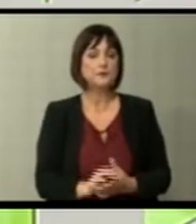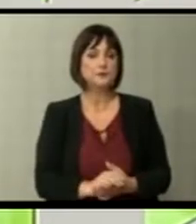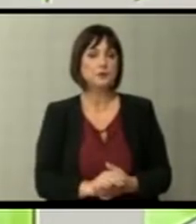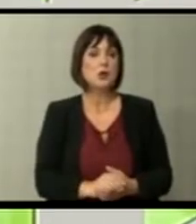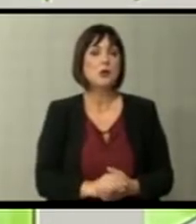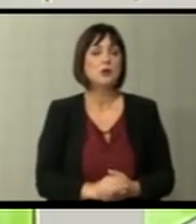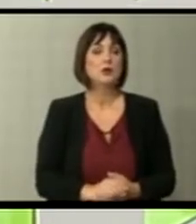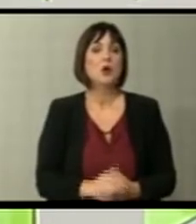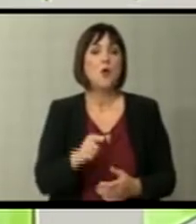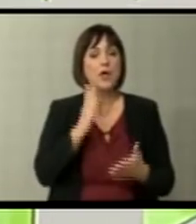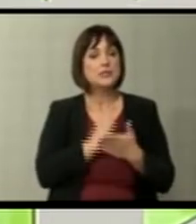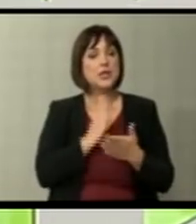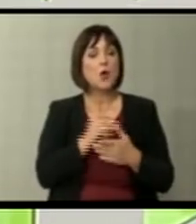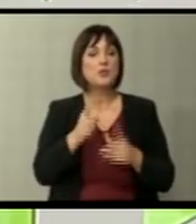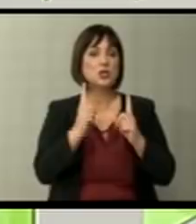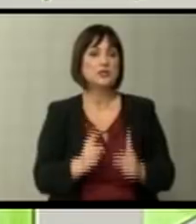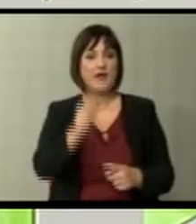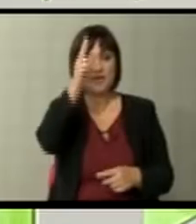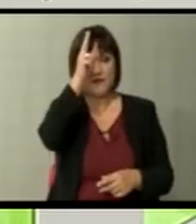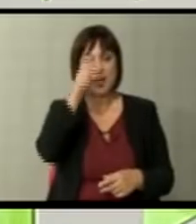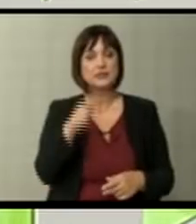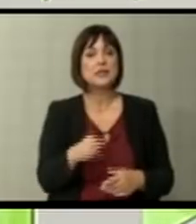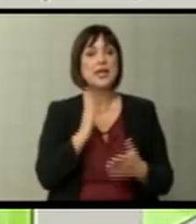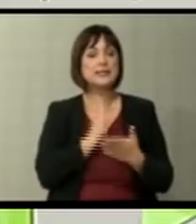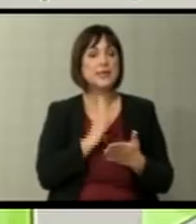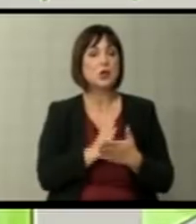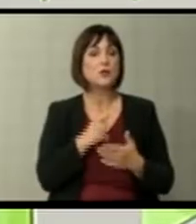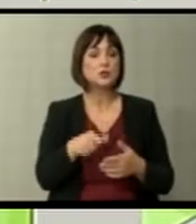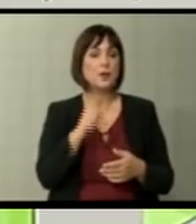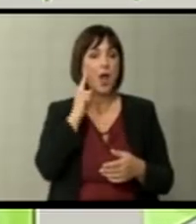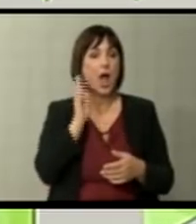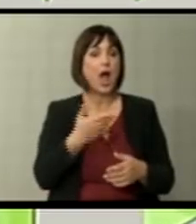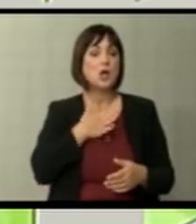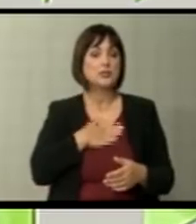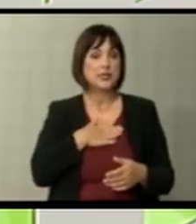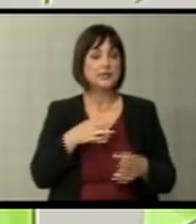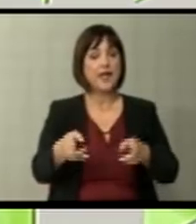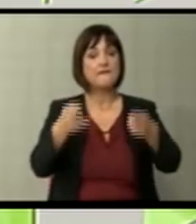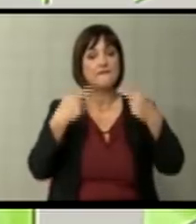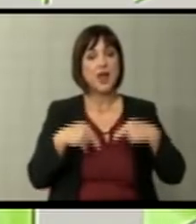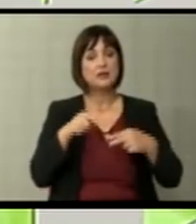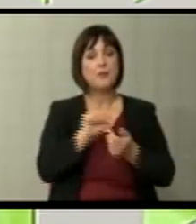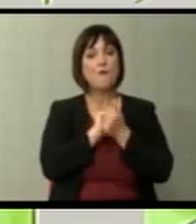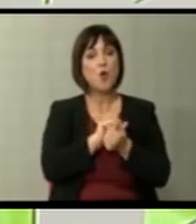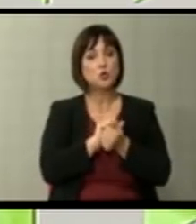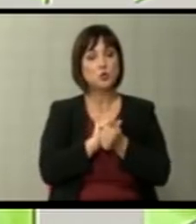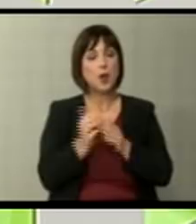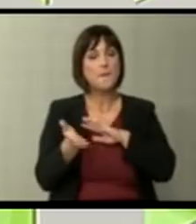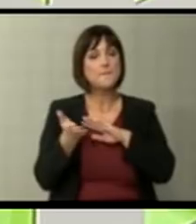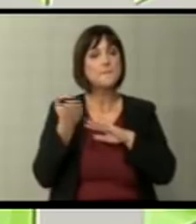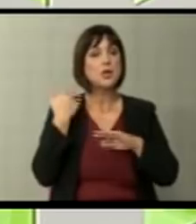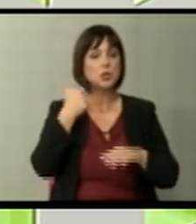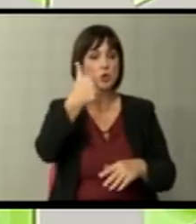Тоа секојаш беше став на Франција. И, всушност, Франција секојаш е и по-скептична. Ако сакате да се навратиме баш во историјата и пред